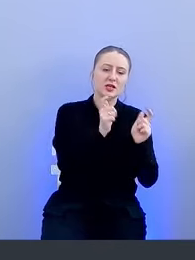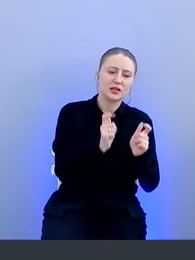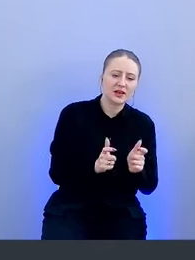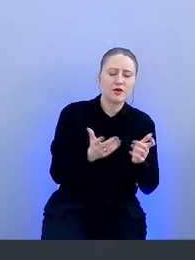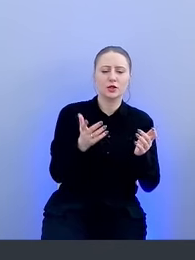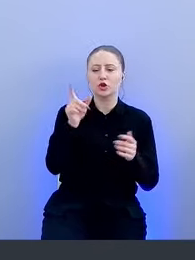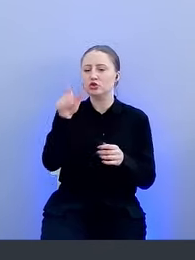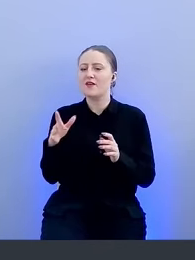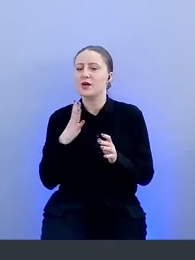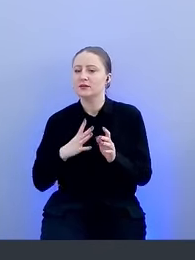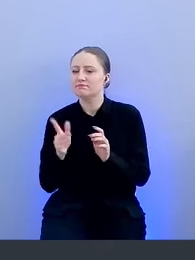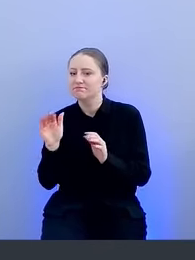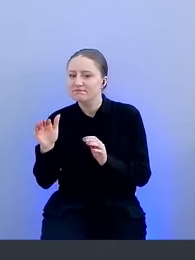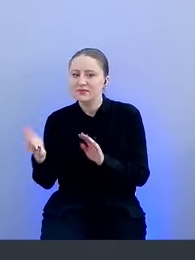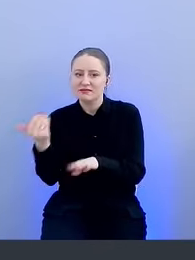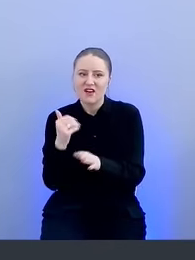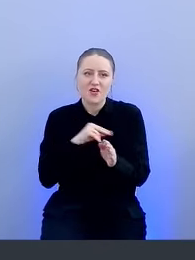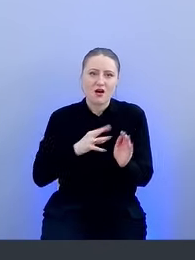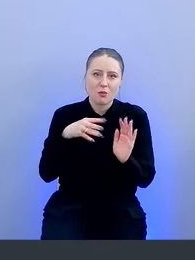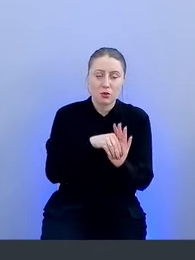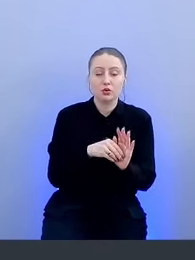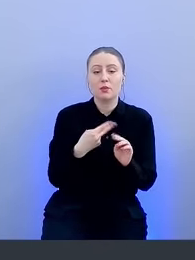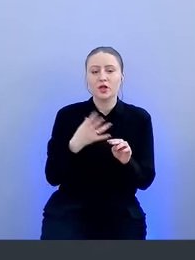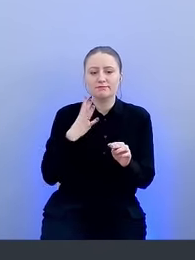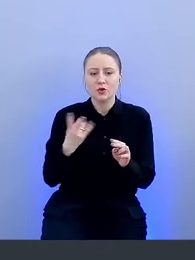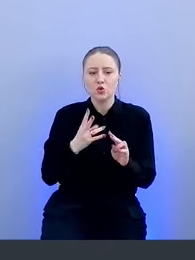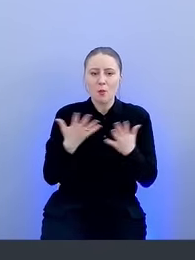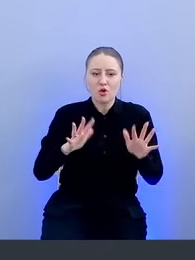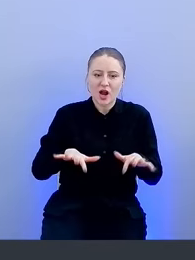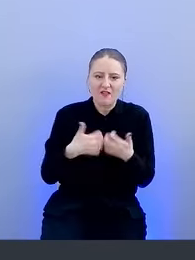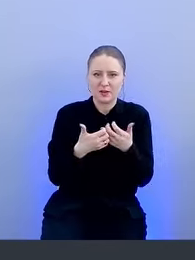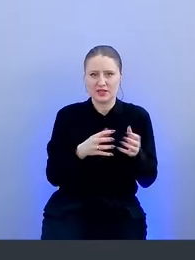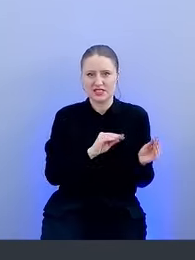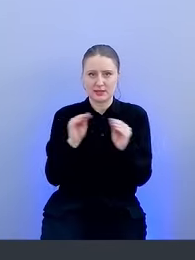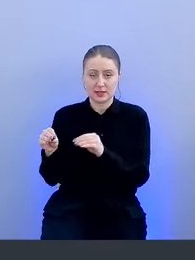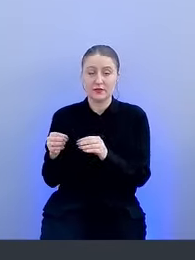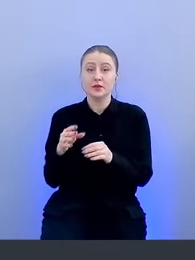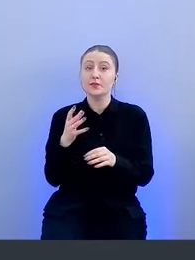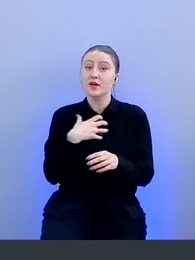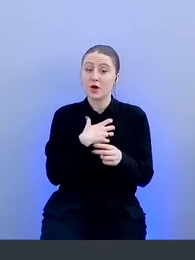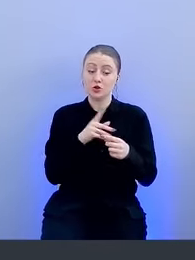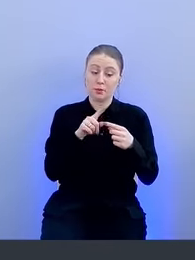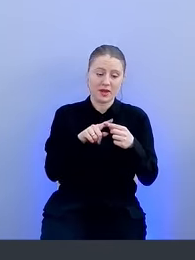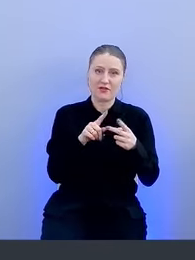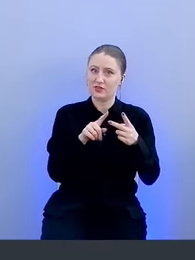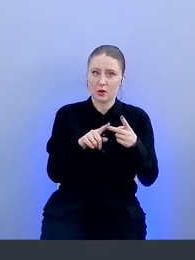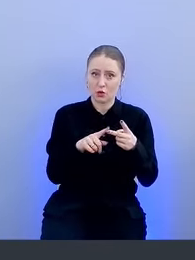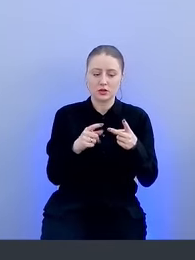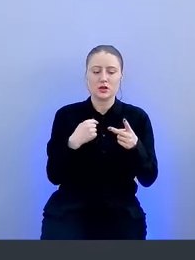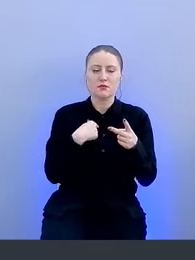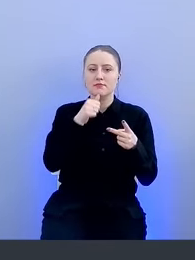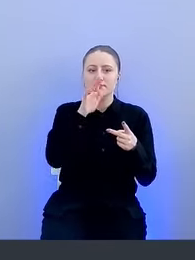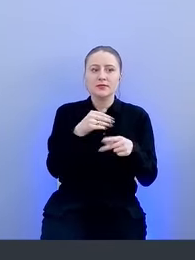человека в работу. Можно больше автоматизировать. Самое важное, что ни в первый, ни во второй раз мы не